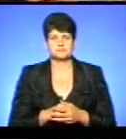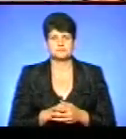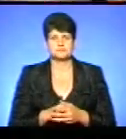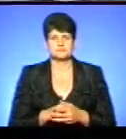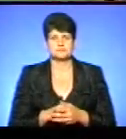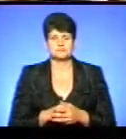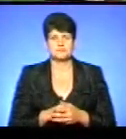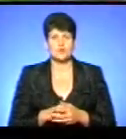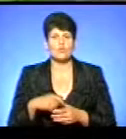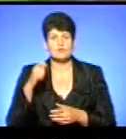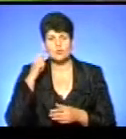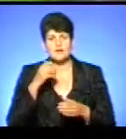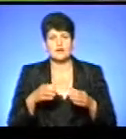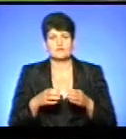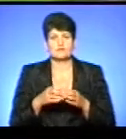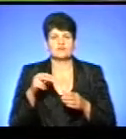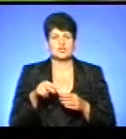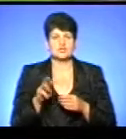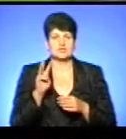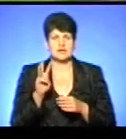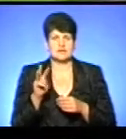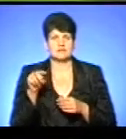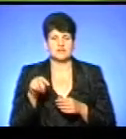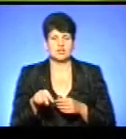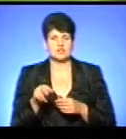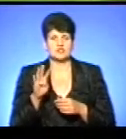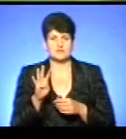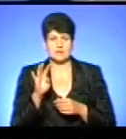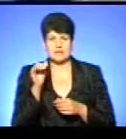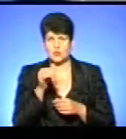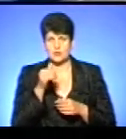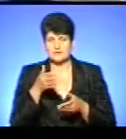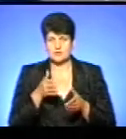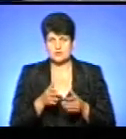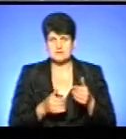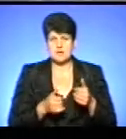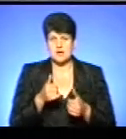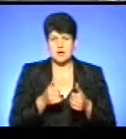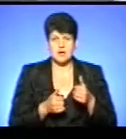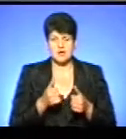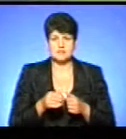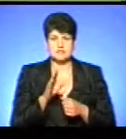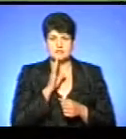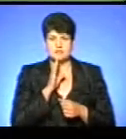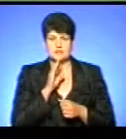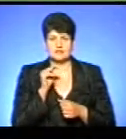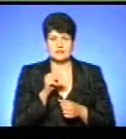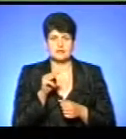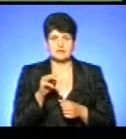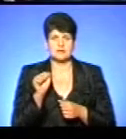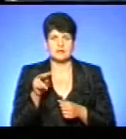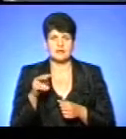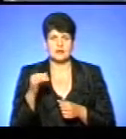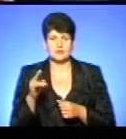У юковій категорії «Дівчата 2003-2004 років народження» змагається спортсменка з Тернополя Тетяна Талейко.